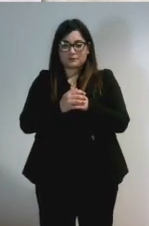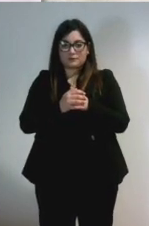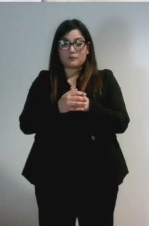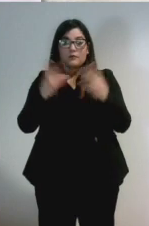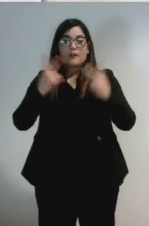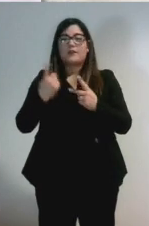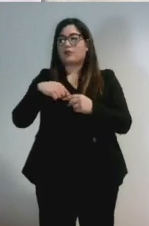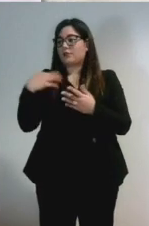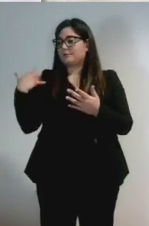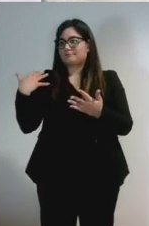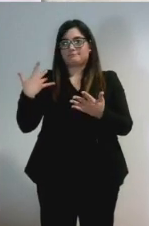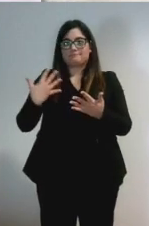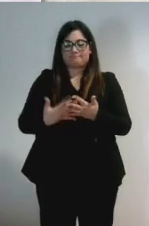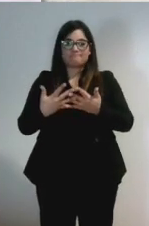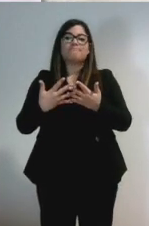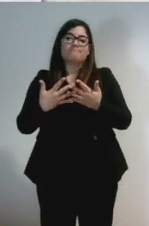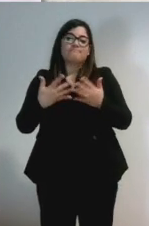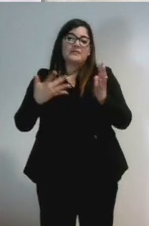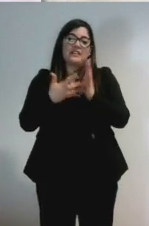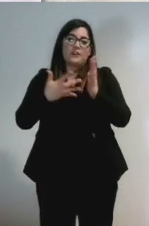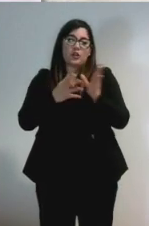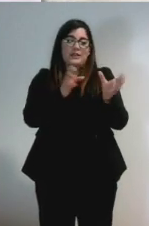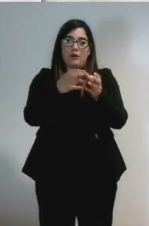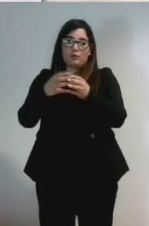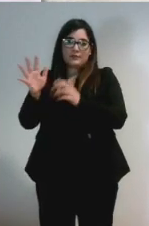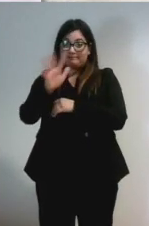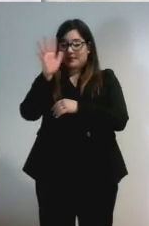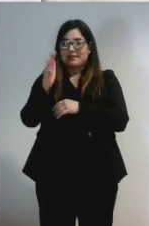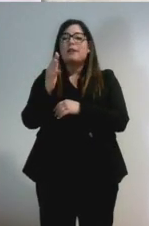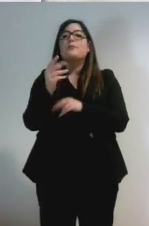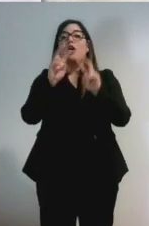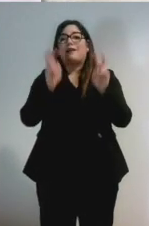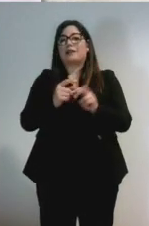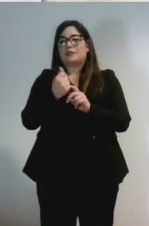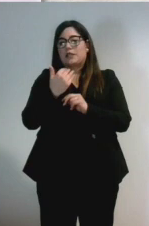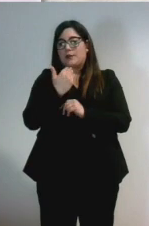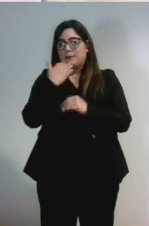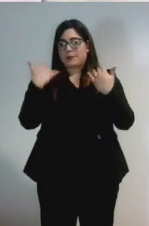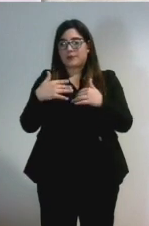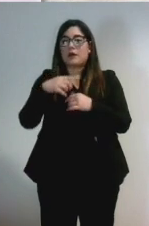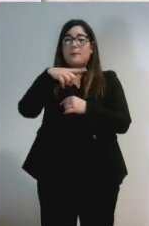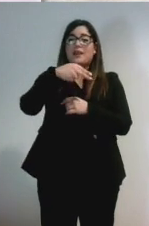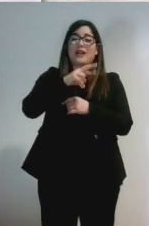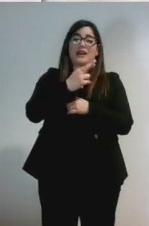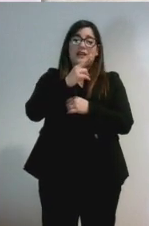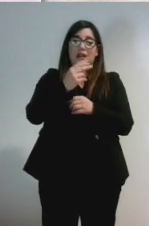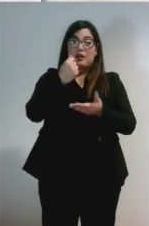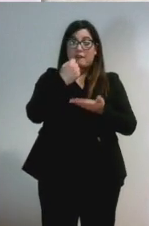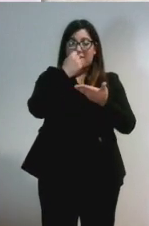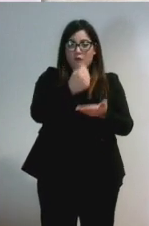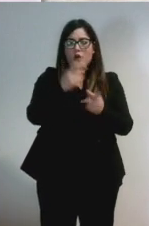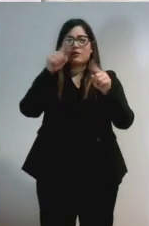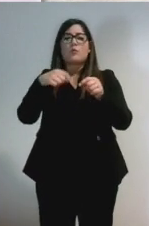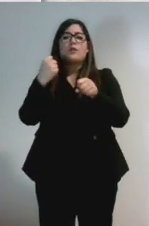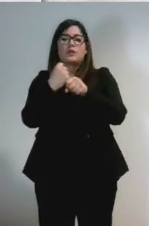nostre comunità, dal caro energia alla messa a terra dei fondi del PNRR, alla carenza di personale, passando per il